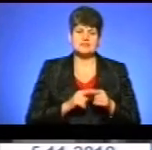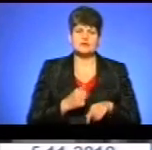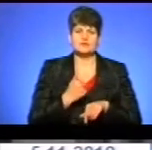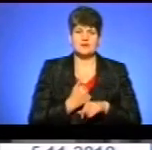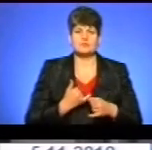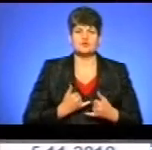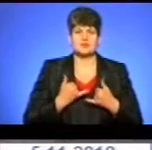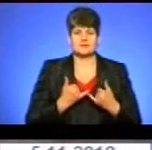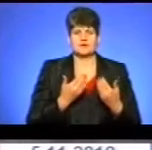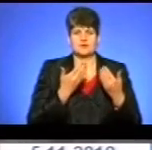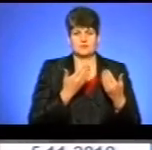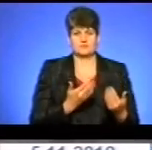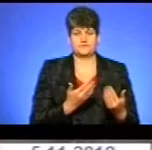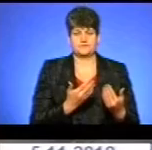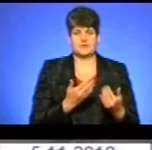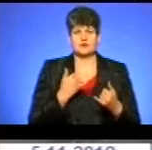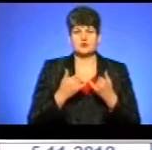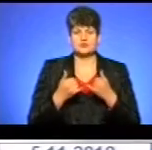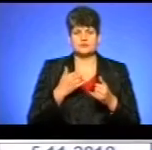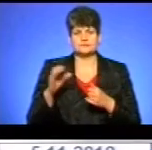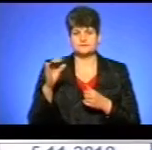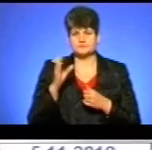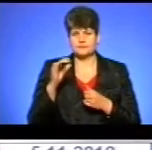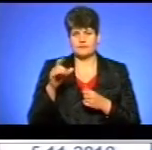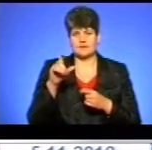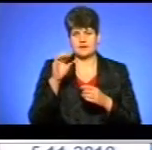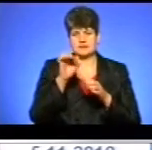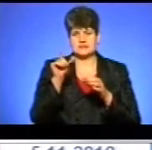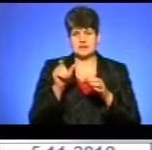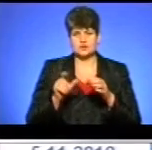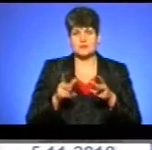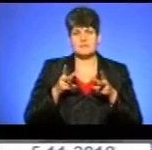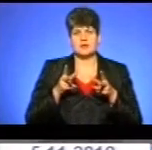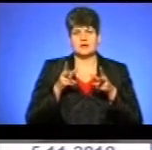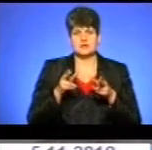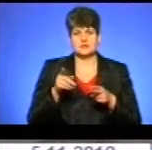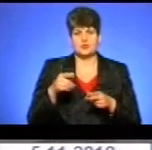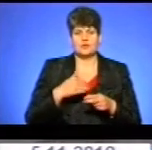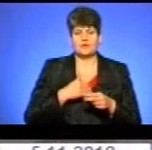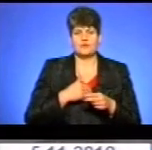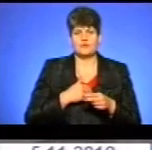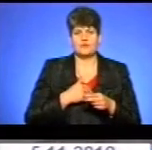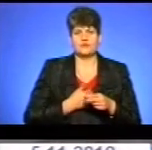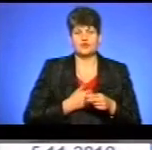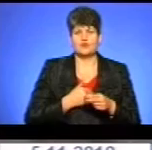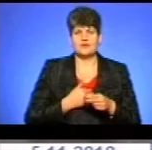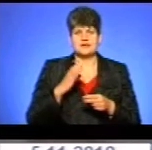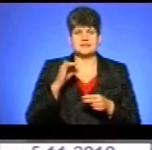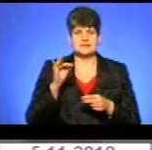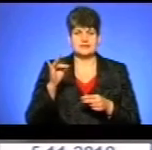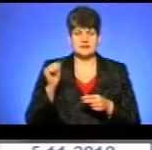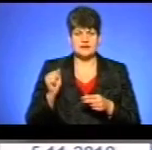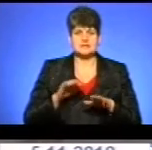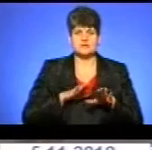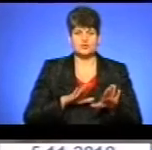пошанівка для нього. Жовто-блакитну стрічку на гранітній дошці перерізали його вдова Галина Сіра, сестра Надія, заступник